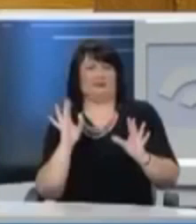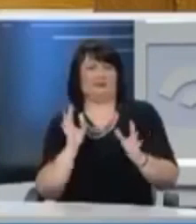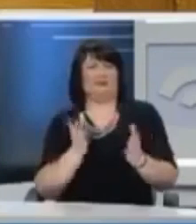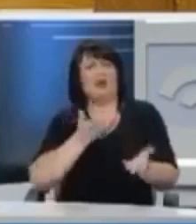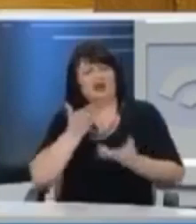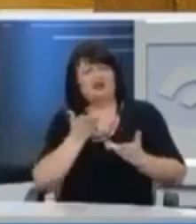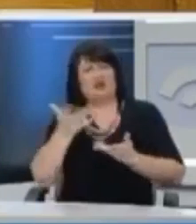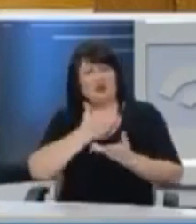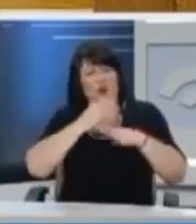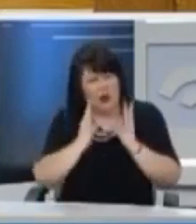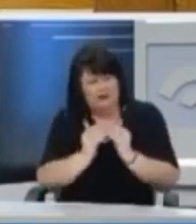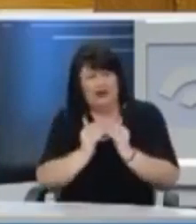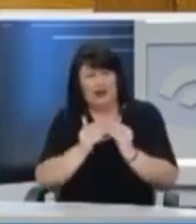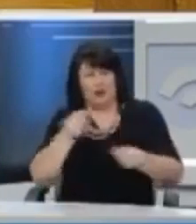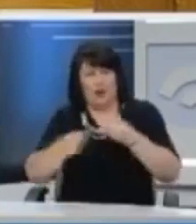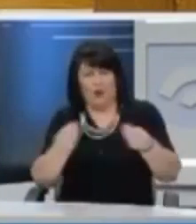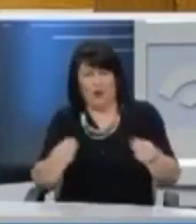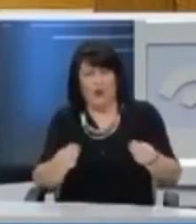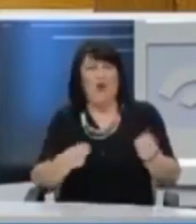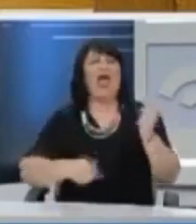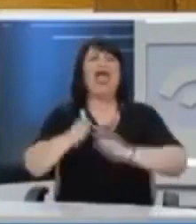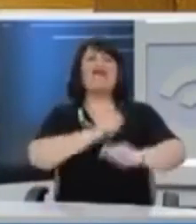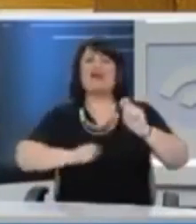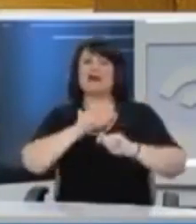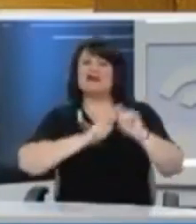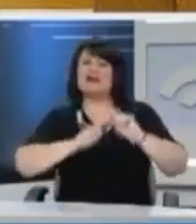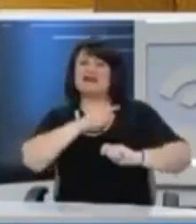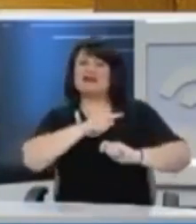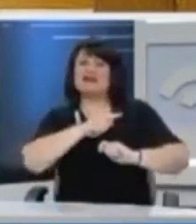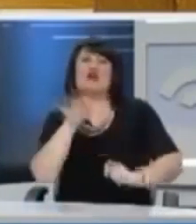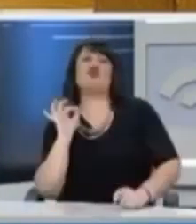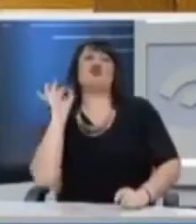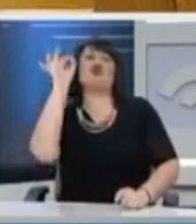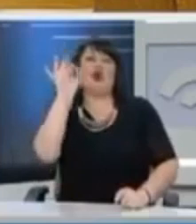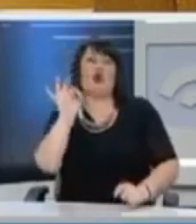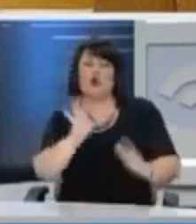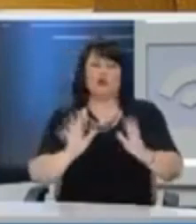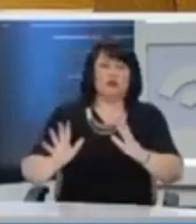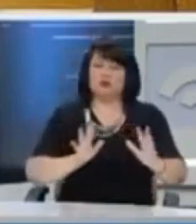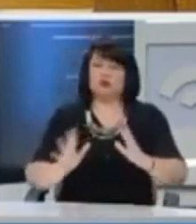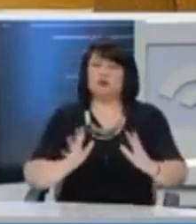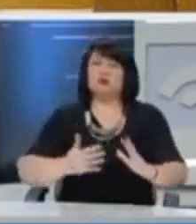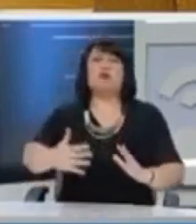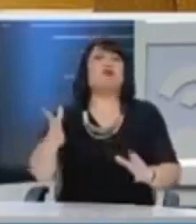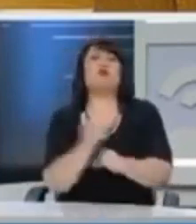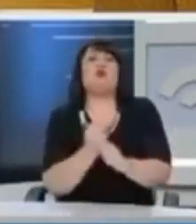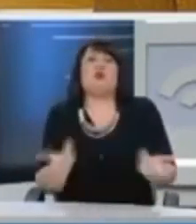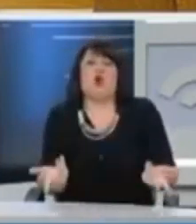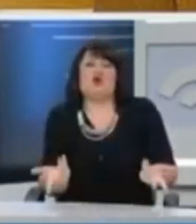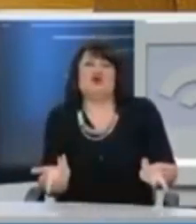δαπάνες, έχετε δημιουργήσει για τον εαυτό σας έναν κινούμενο στόχο. Ένα στόχο που